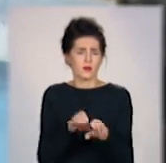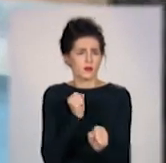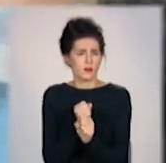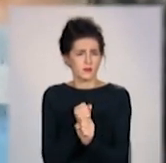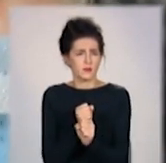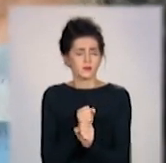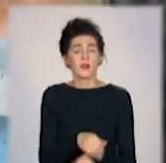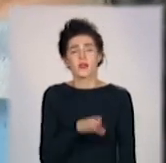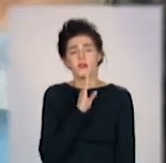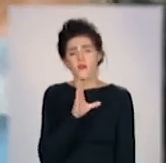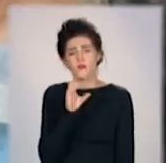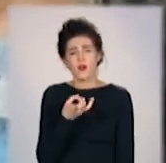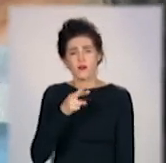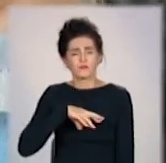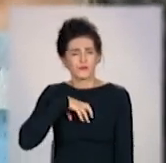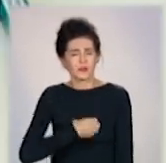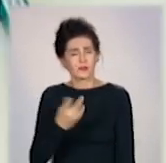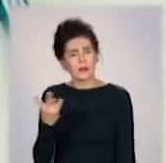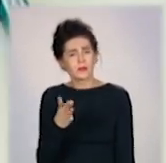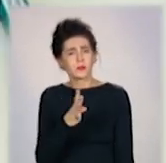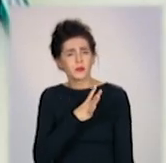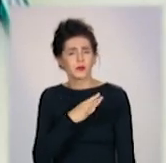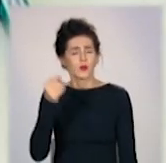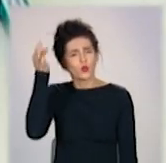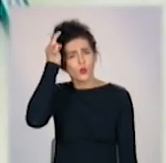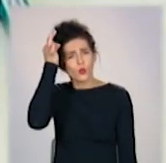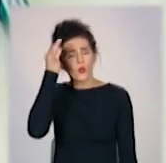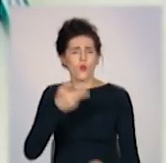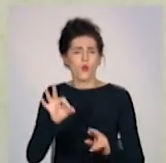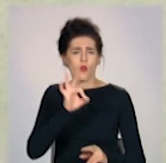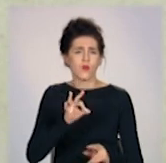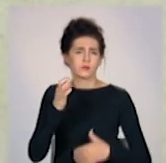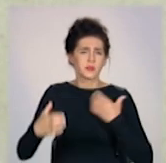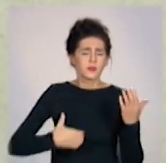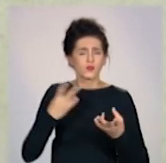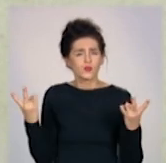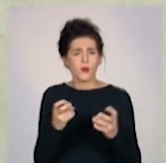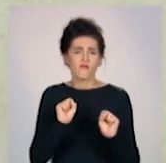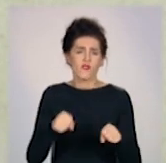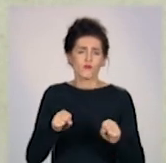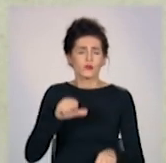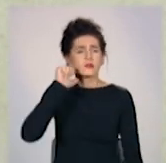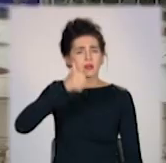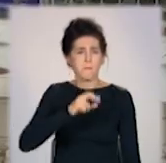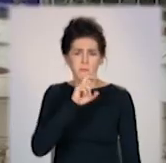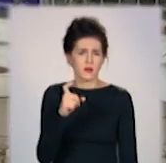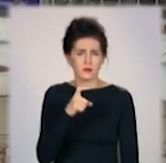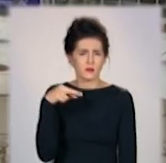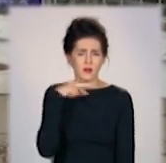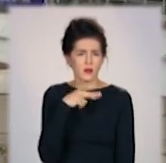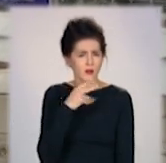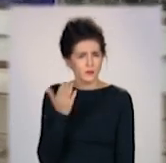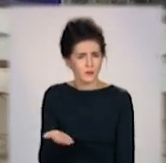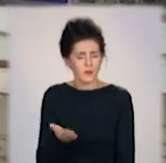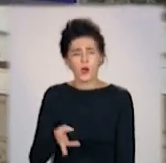Пані Валентина жалкує, що не подбала про це раніше, бо вже завтра може залишитися без ліків. Та ті, в кого